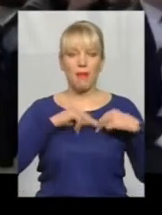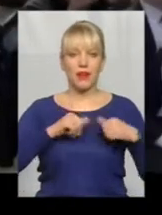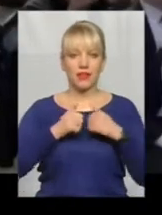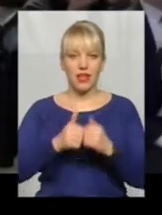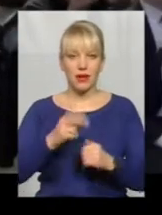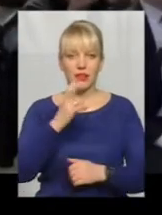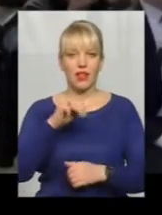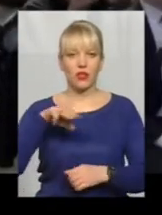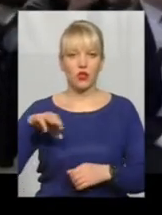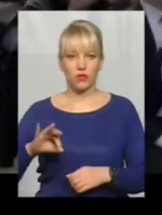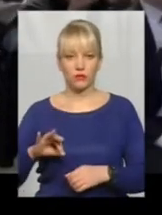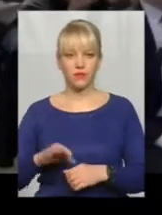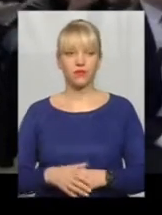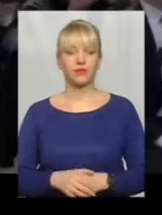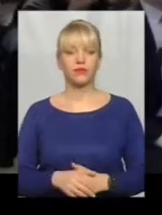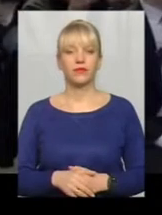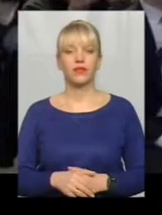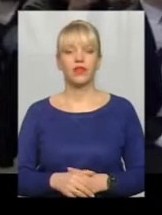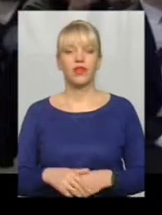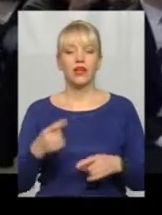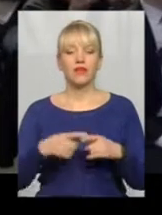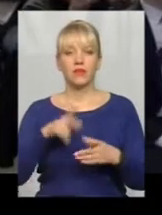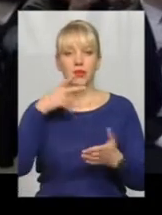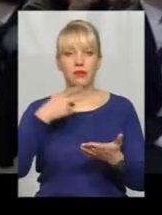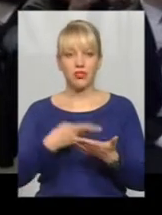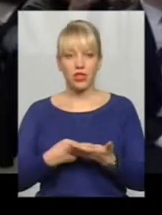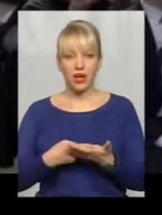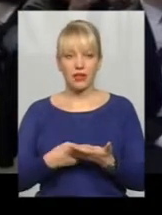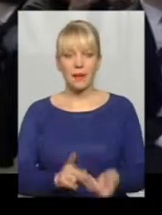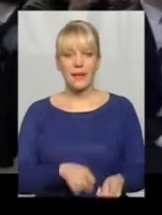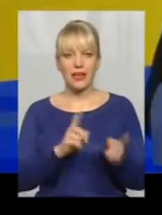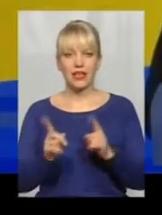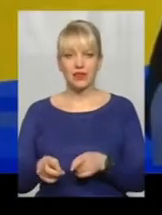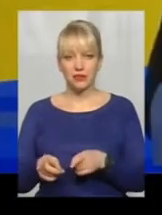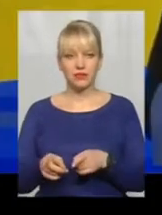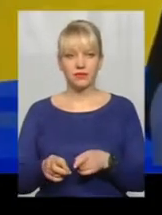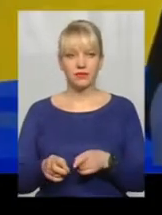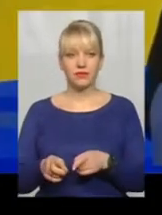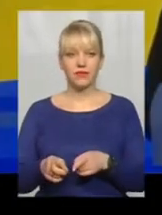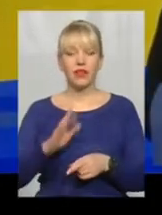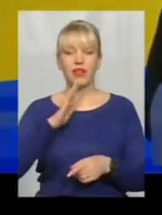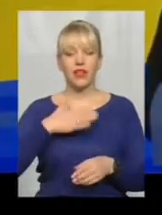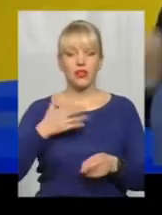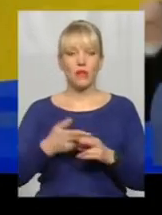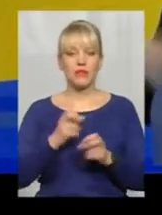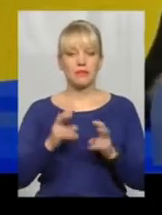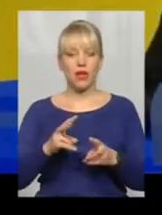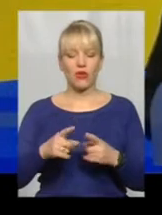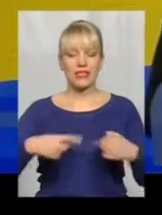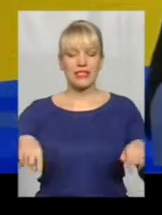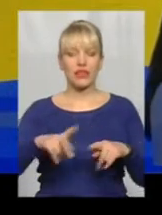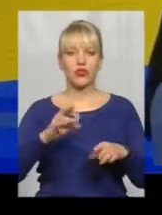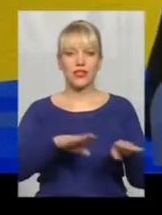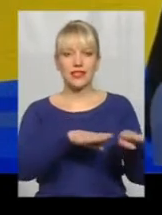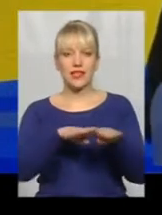Він передбачає перехід нашого безпекового сектору на стандарти